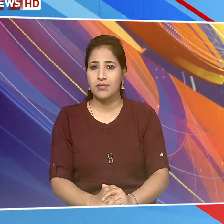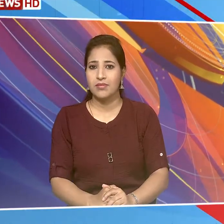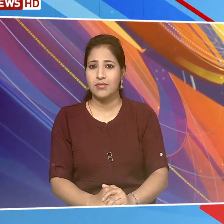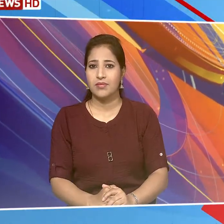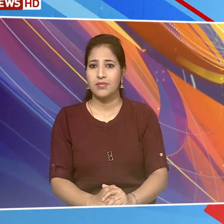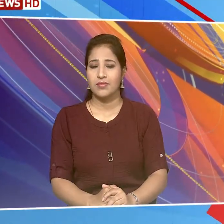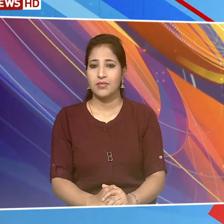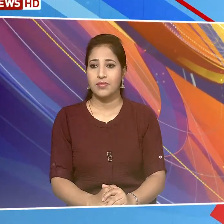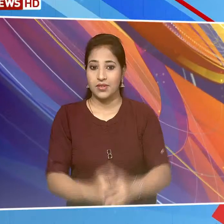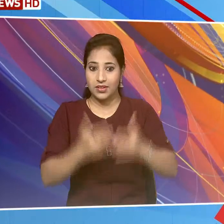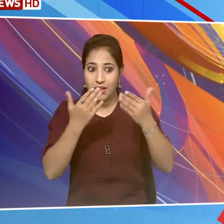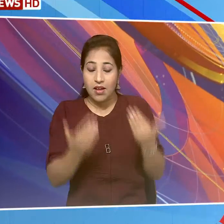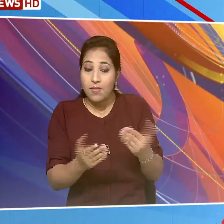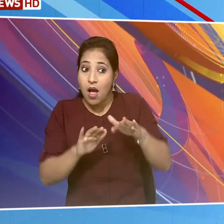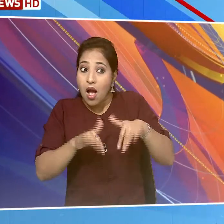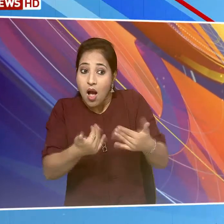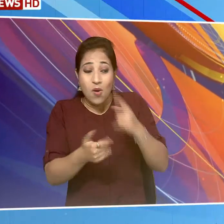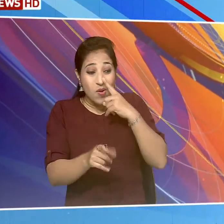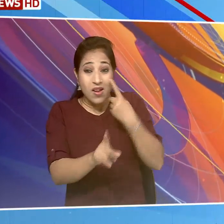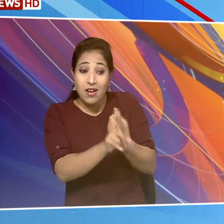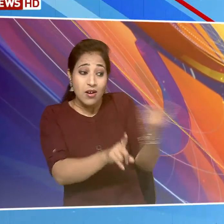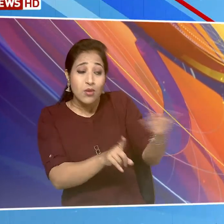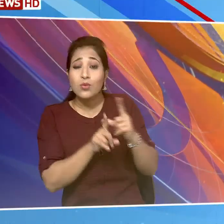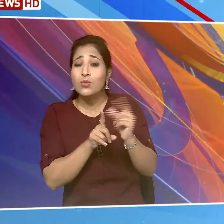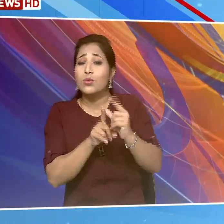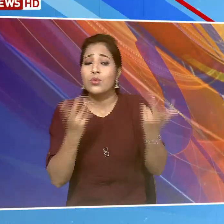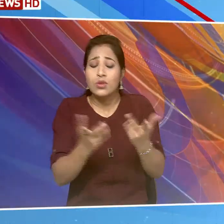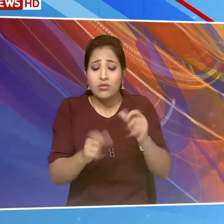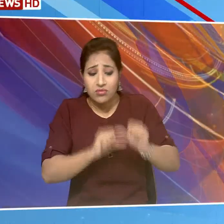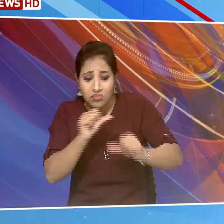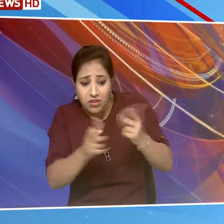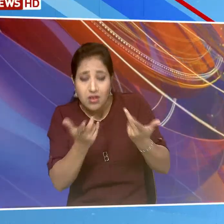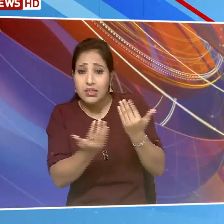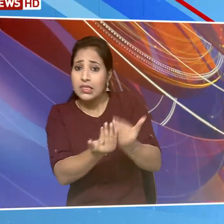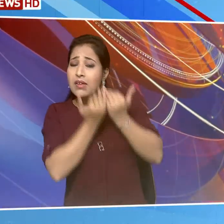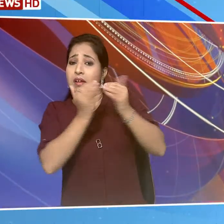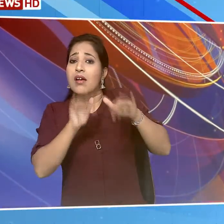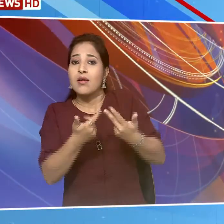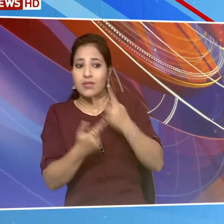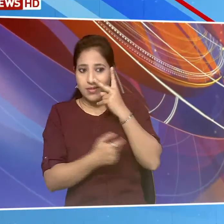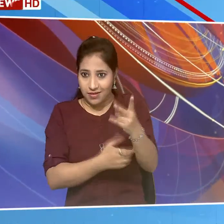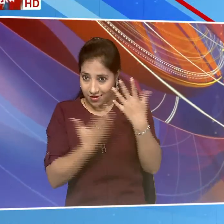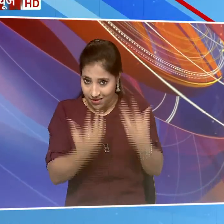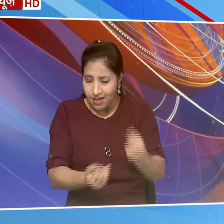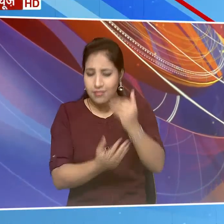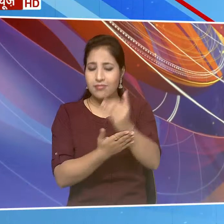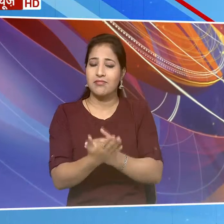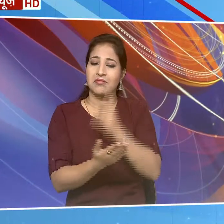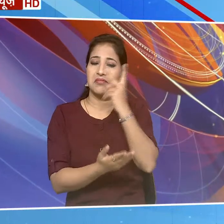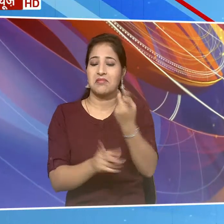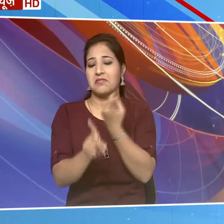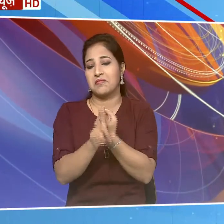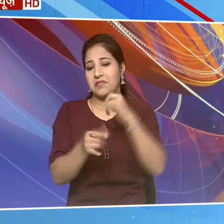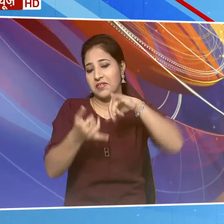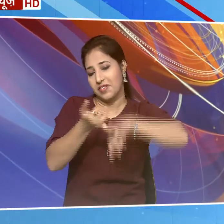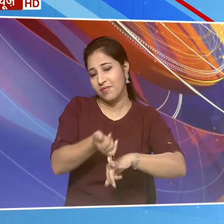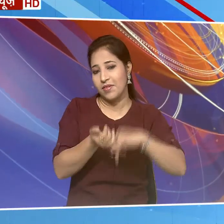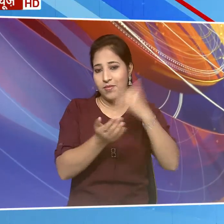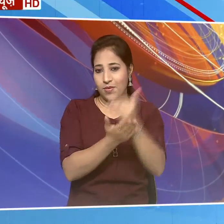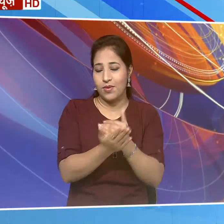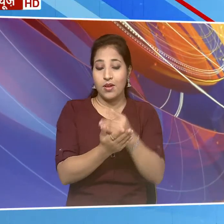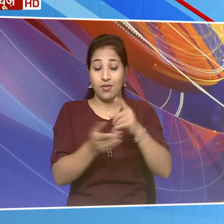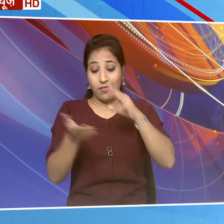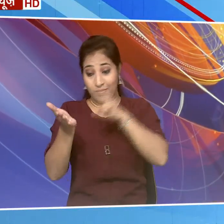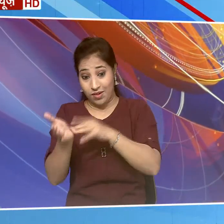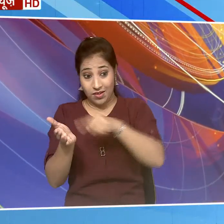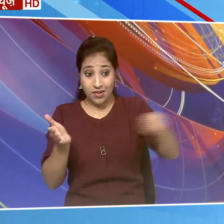तो अब क्या करेगी कीरती कैसे करेगी अपना बचाओ जानने के लिए देख़े धरवाही कॉर्पोरेट सरपँच सुमवार